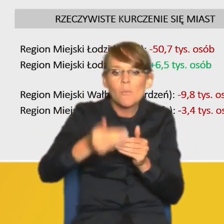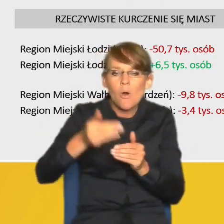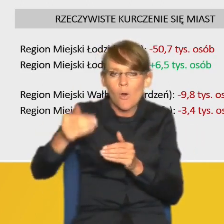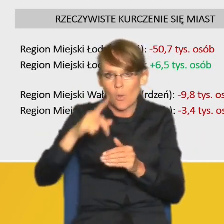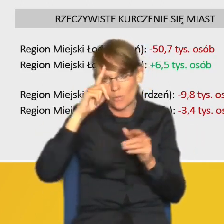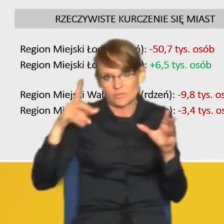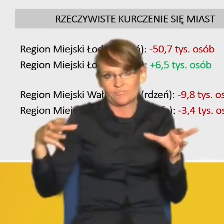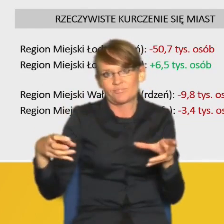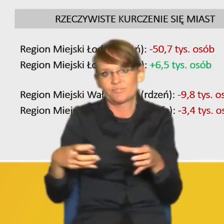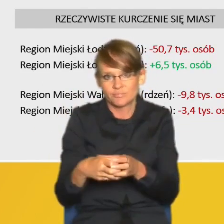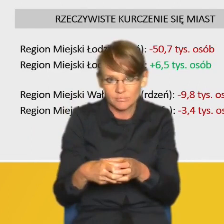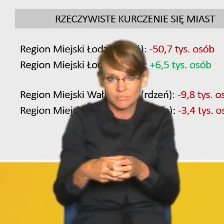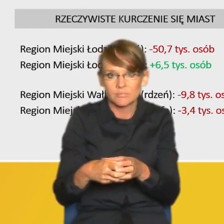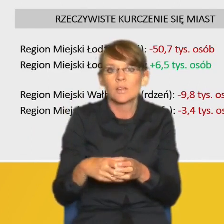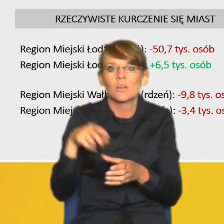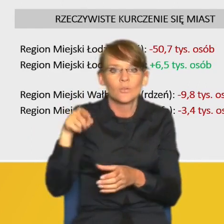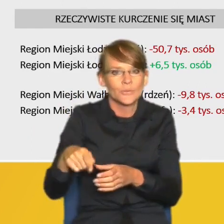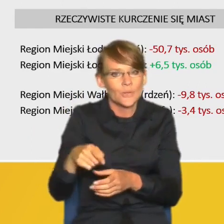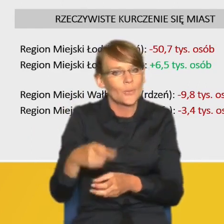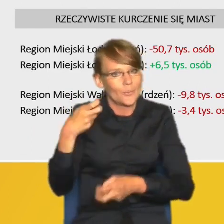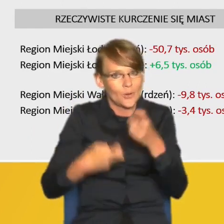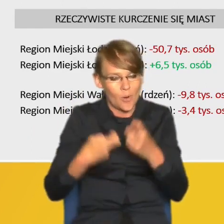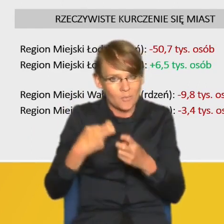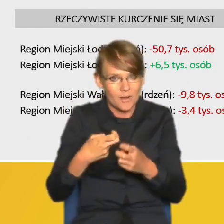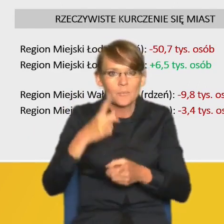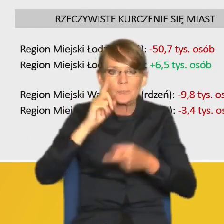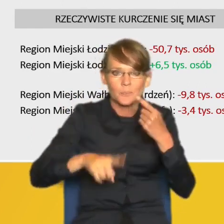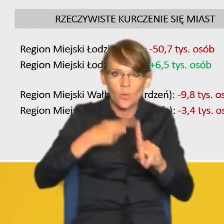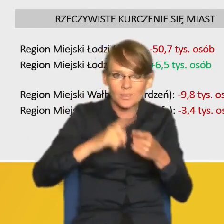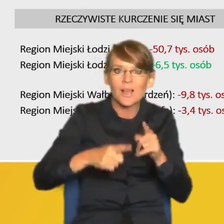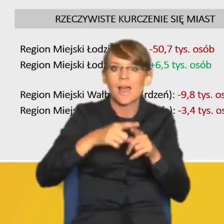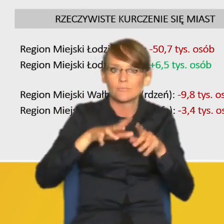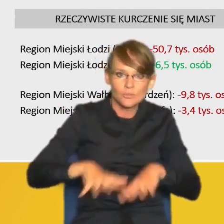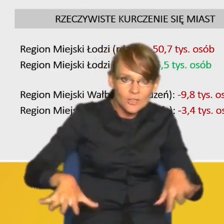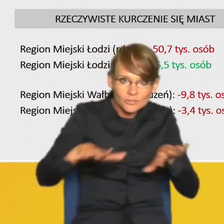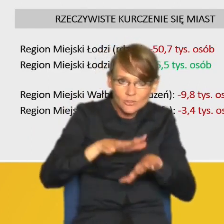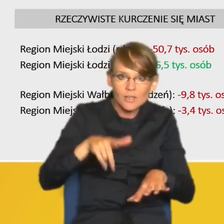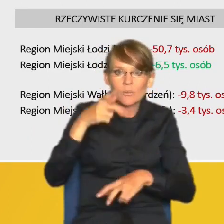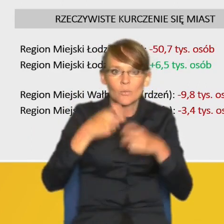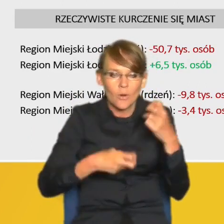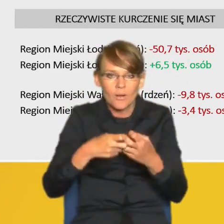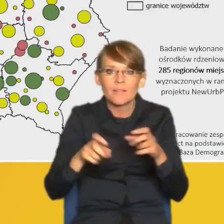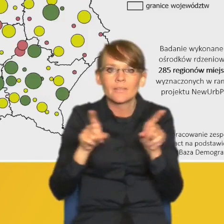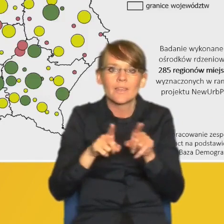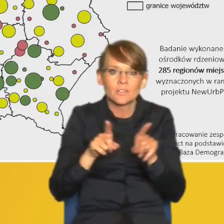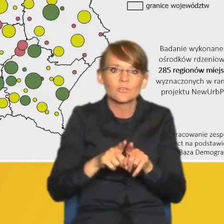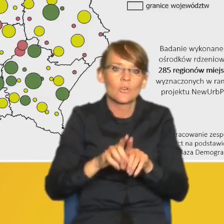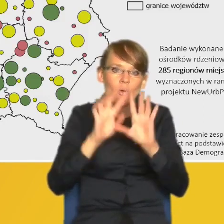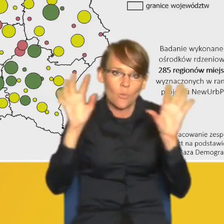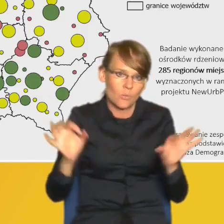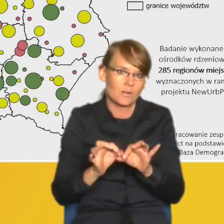bardzo istotne wyzwanie nie tylko dla polityki przestrzennej, ale również dla polityki rozwoju jako takiej.